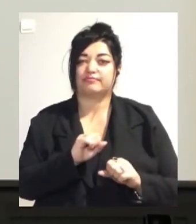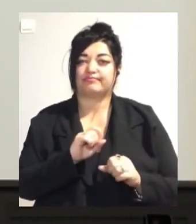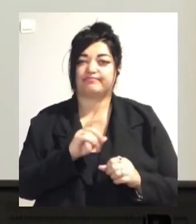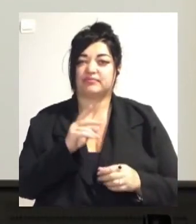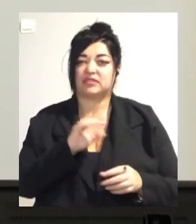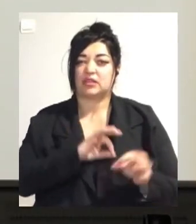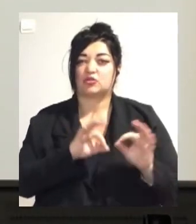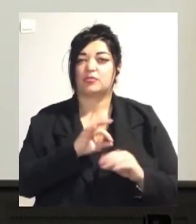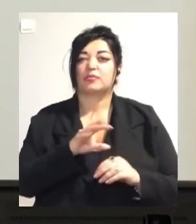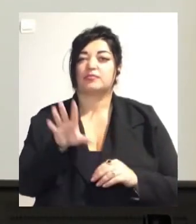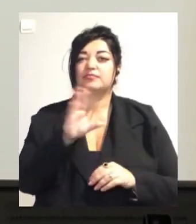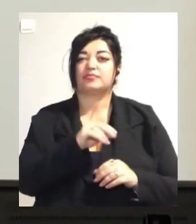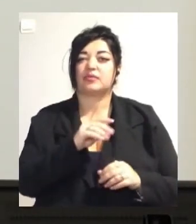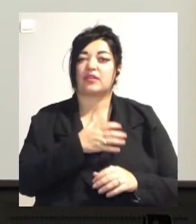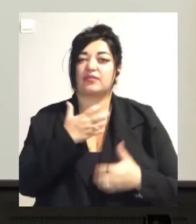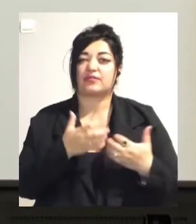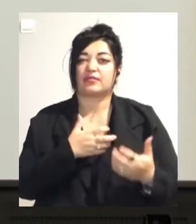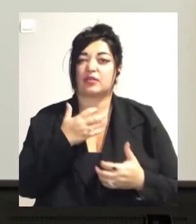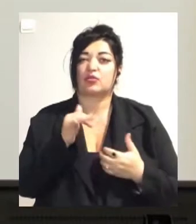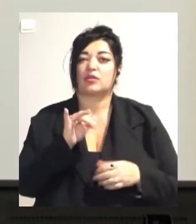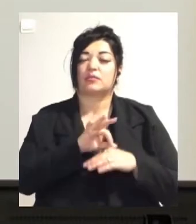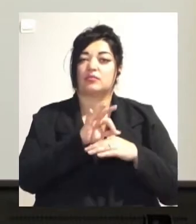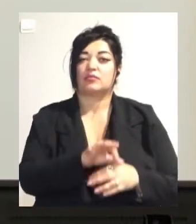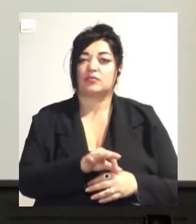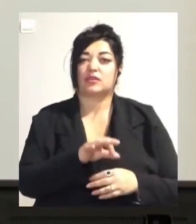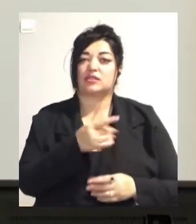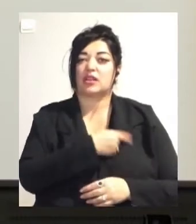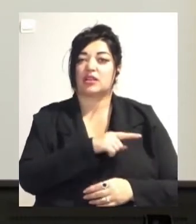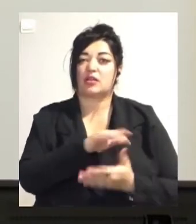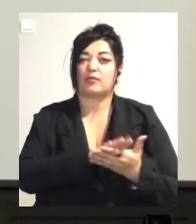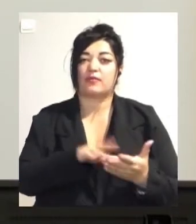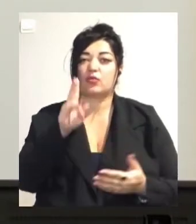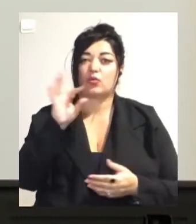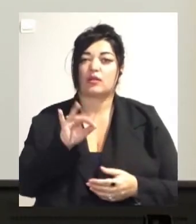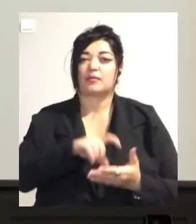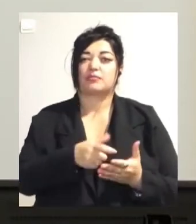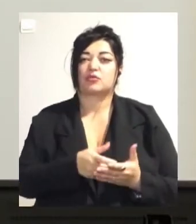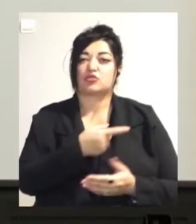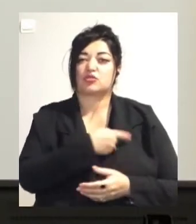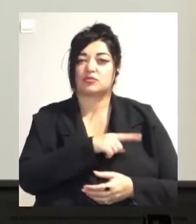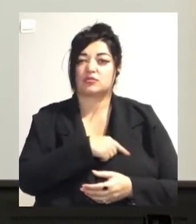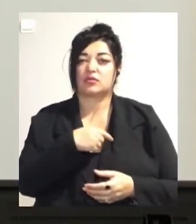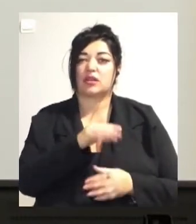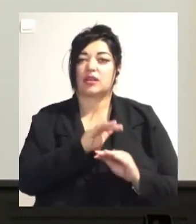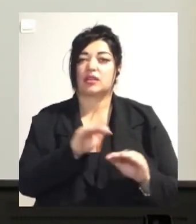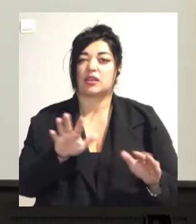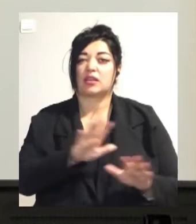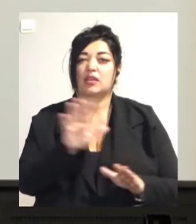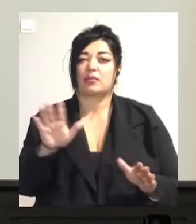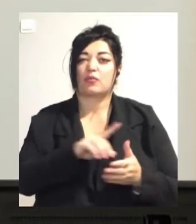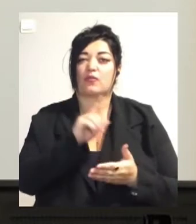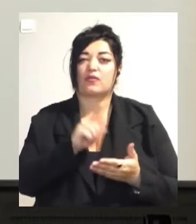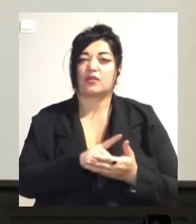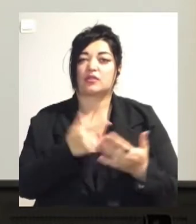санітарна обробка туалетів та інших санітарних приміщень. Діти не повинні сьогодні сидіти в